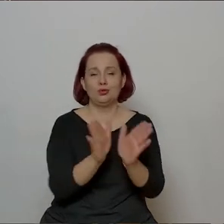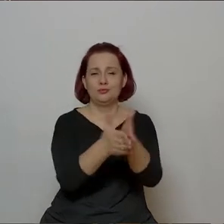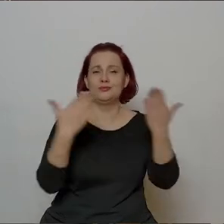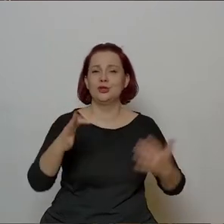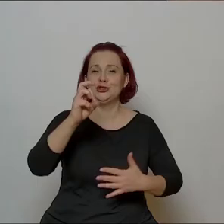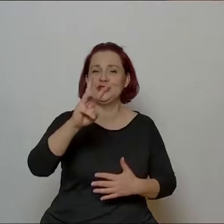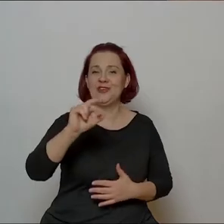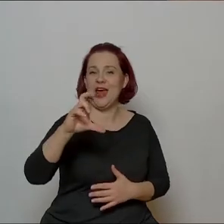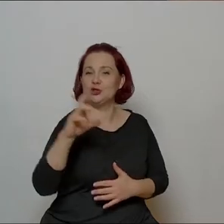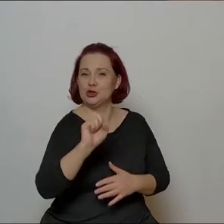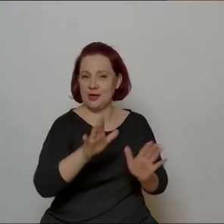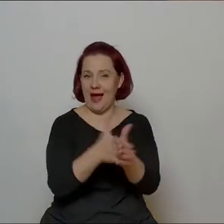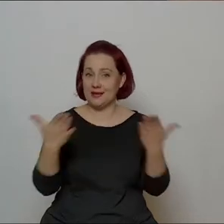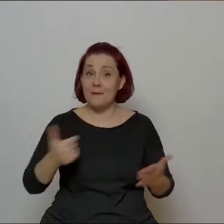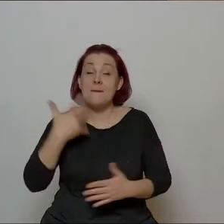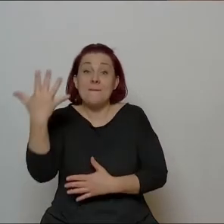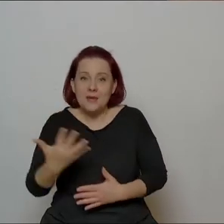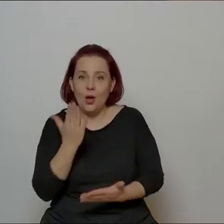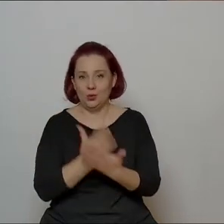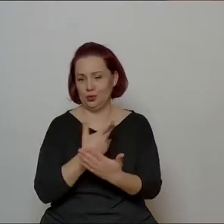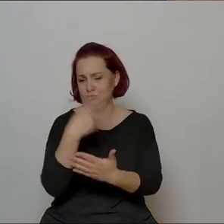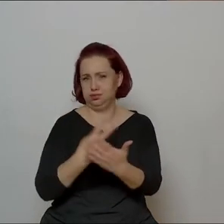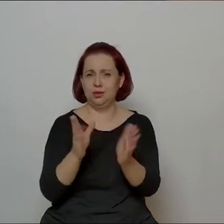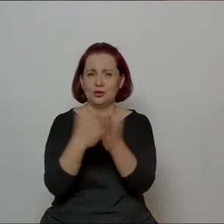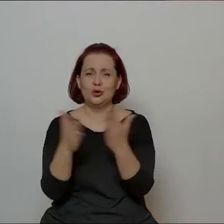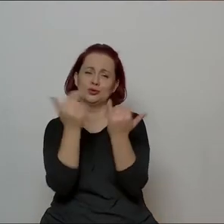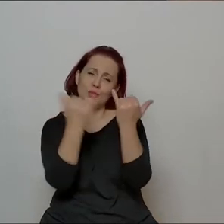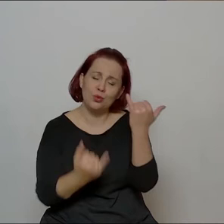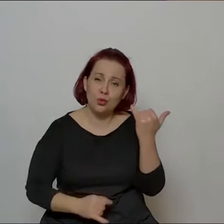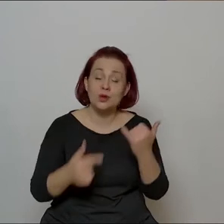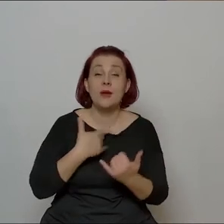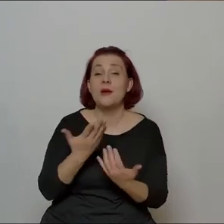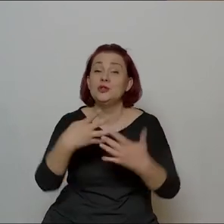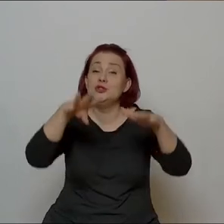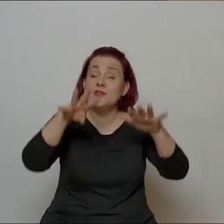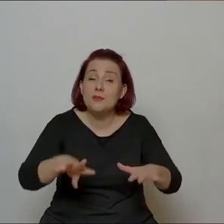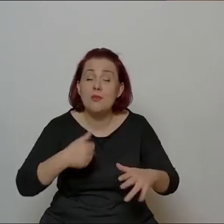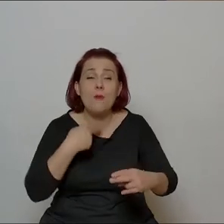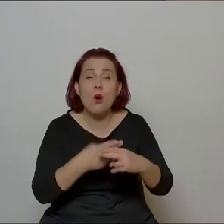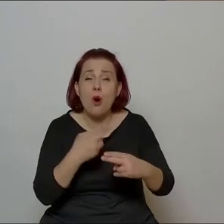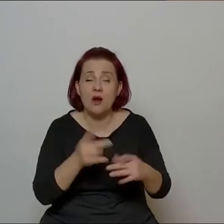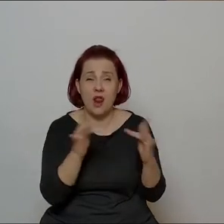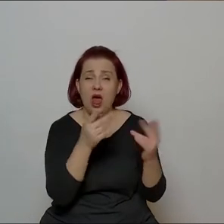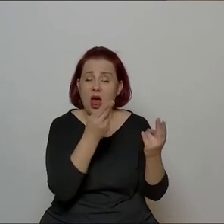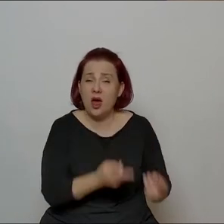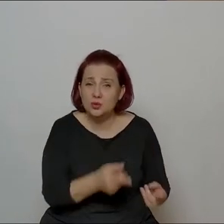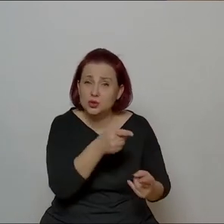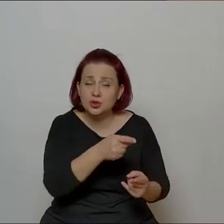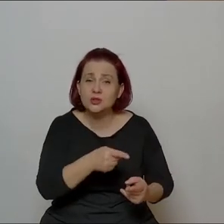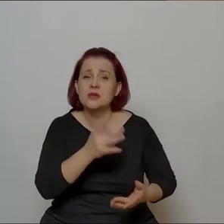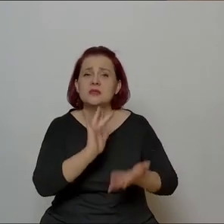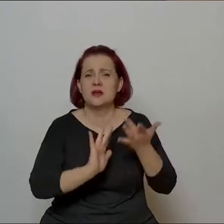jeszcze nie było. A jak miałam pięć lat, to już książki rozmaite. Ciężko zachorowałam. Dziewięć miesięcy leżałam w łóżku na zapalenie